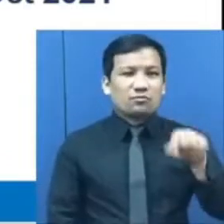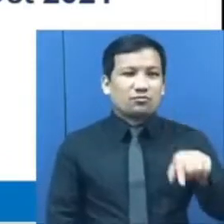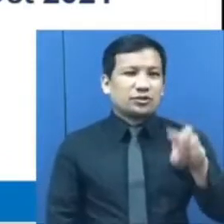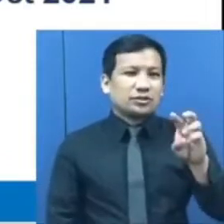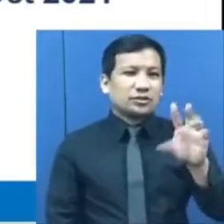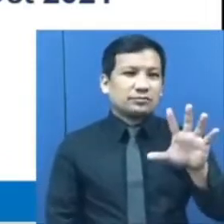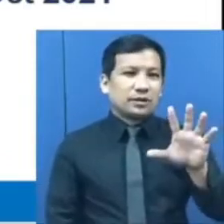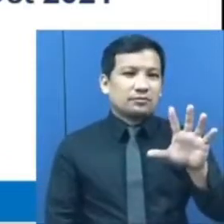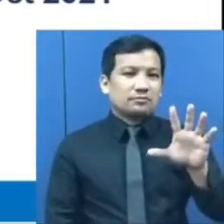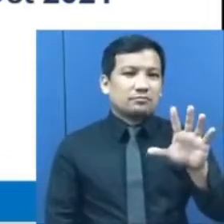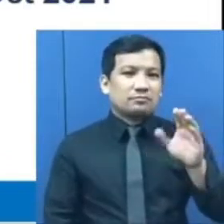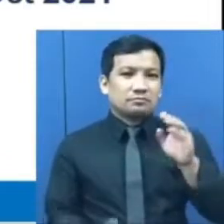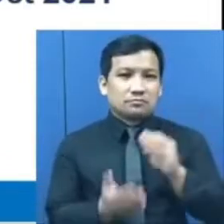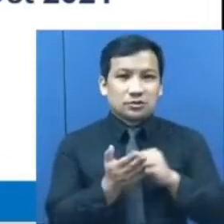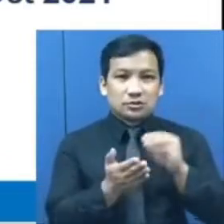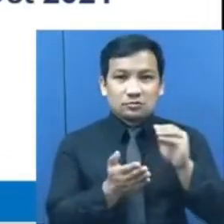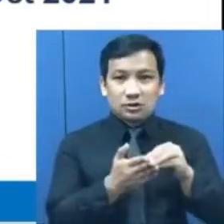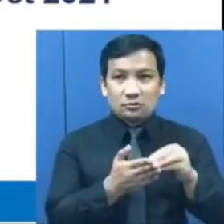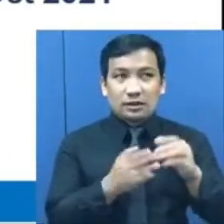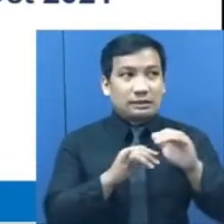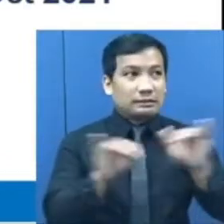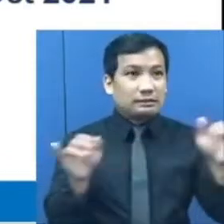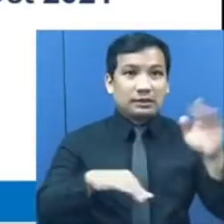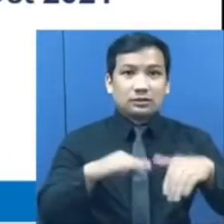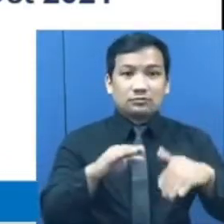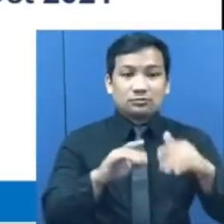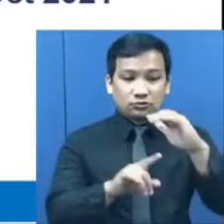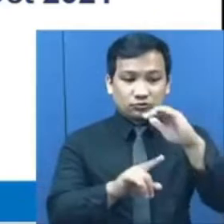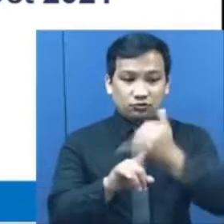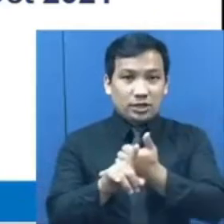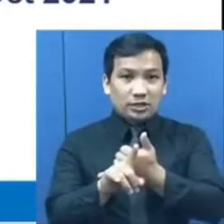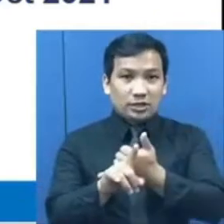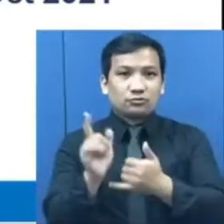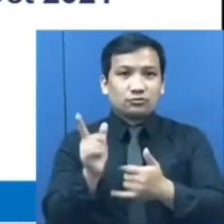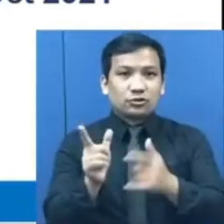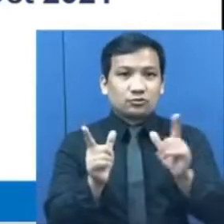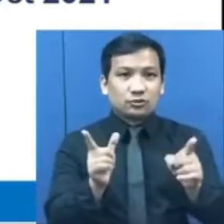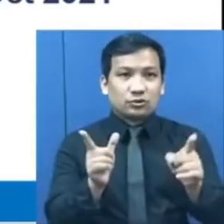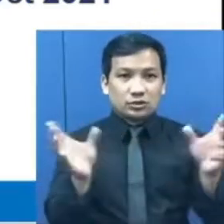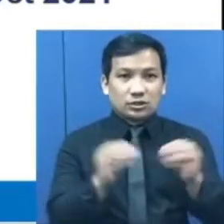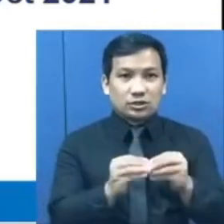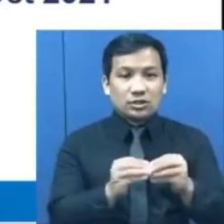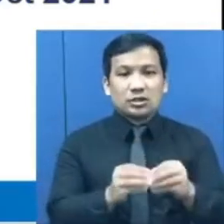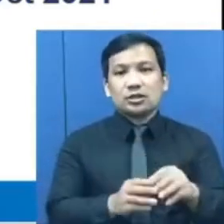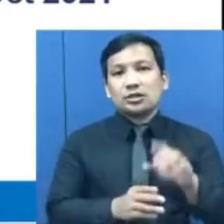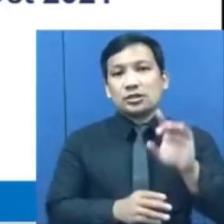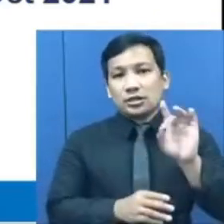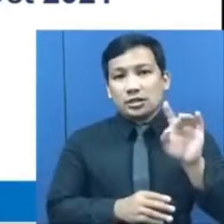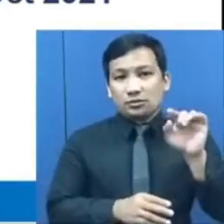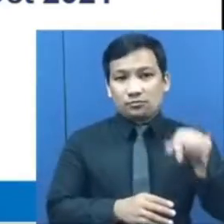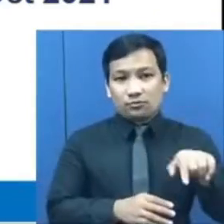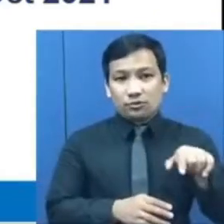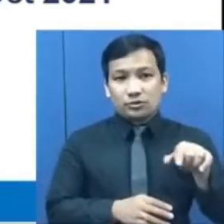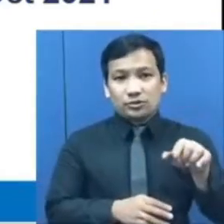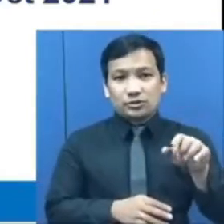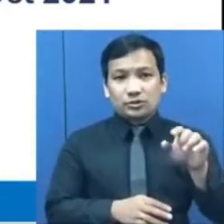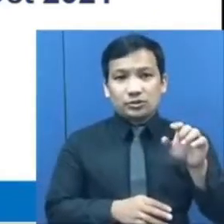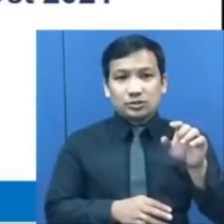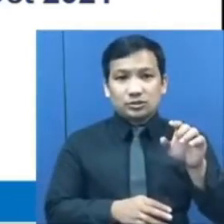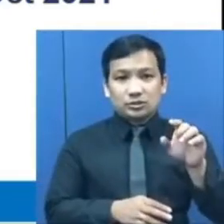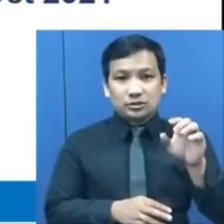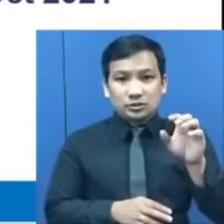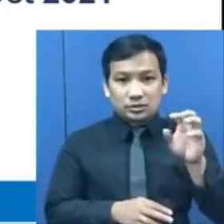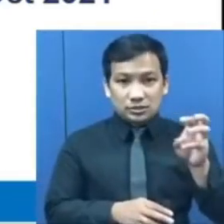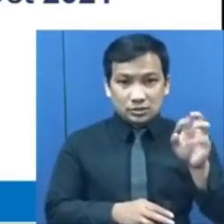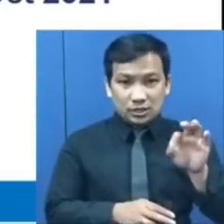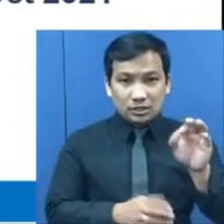million kumpara noong Hulyo 2021 na naitala sa 8,69 million. Mas higit naman na